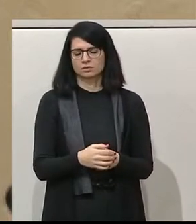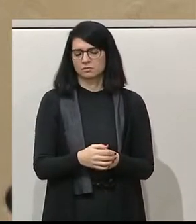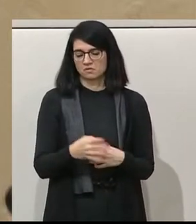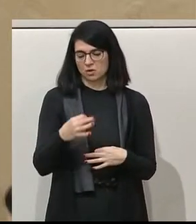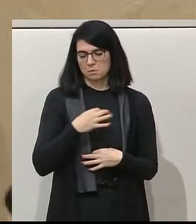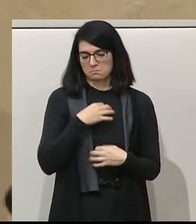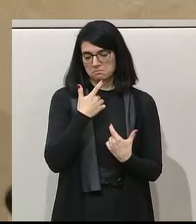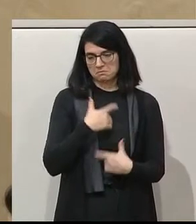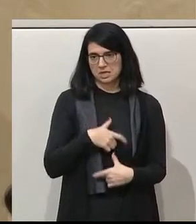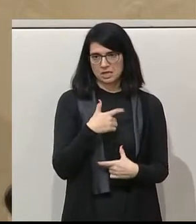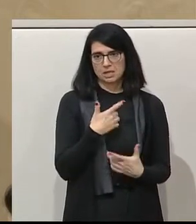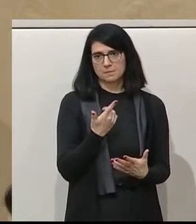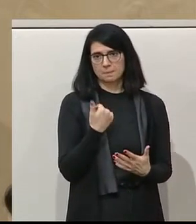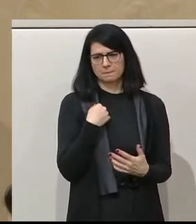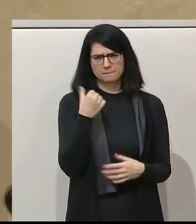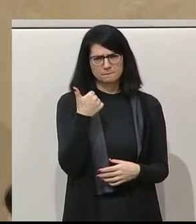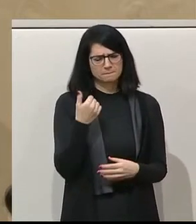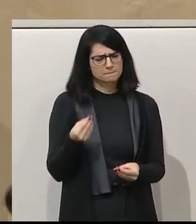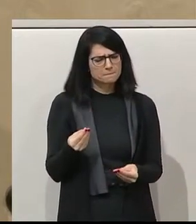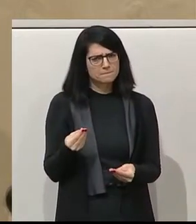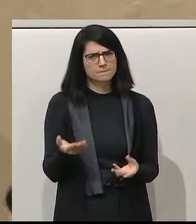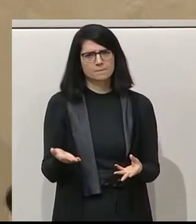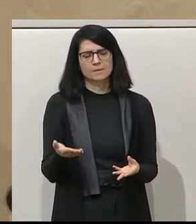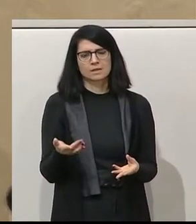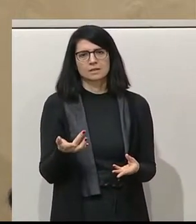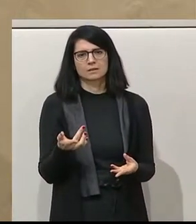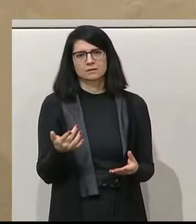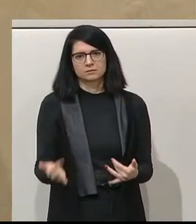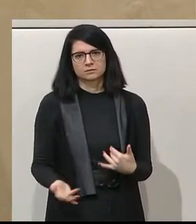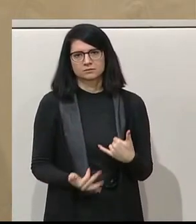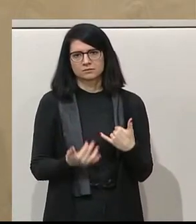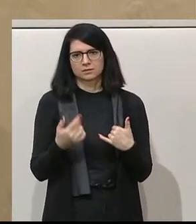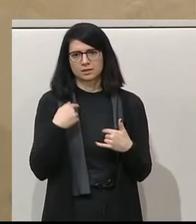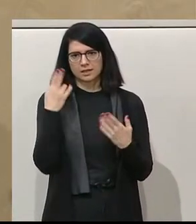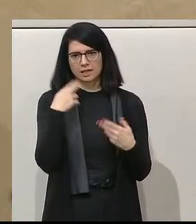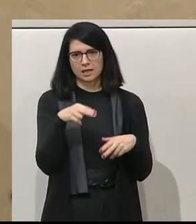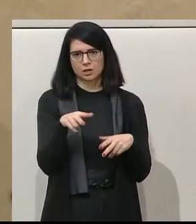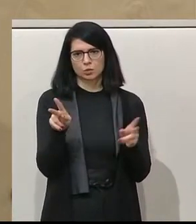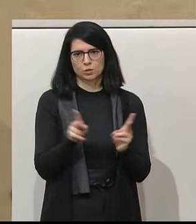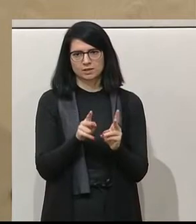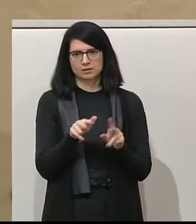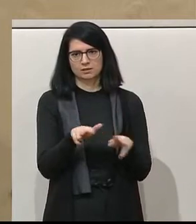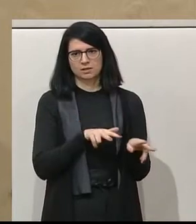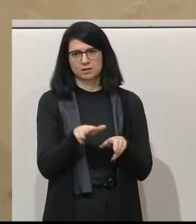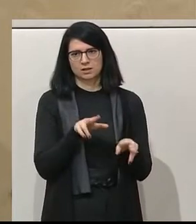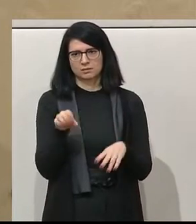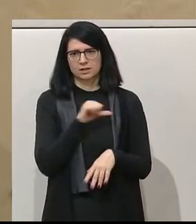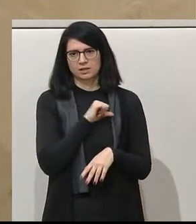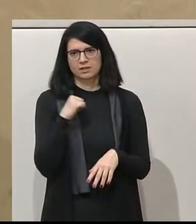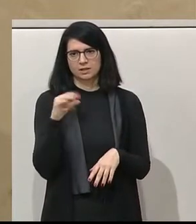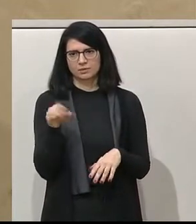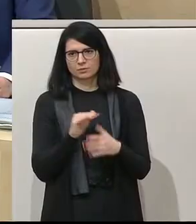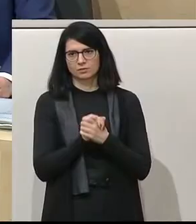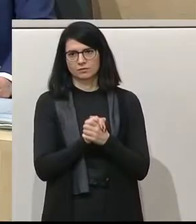mir zumindest persönlich einmal ein Eindruck auf. Es regiert der Herr Kurz mit sich selbst, mit seinen